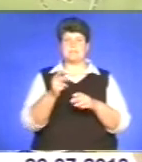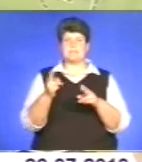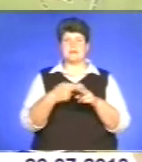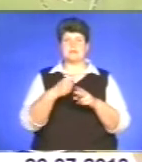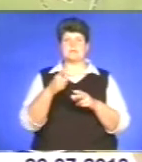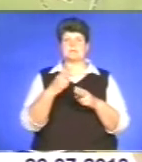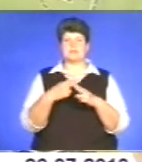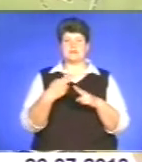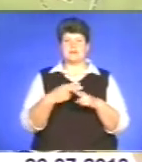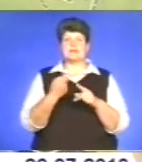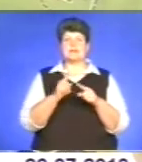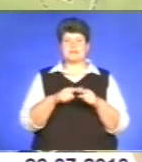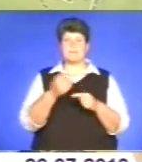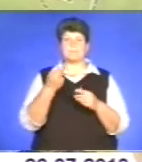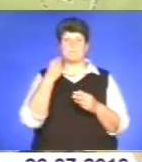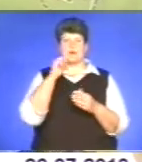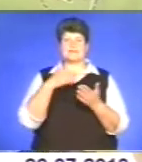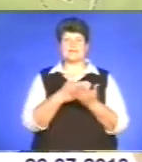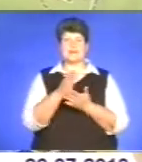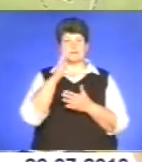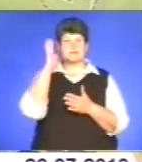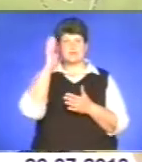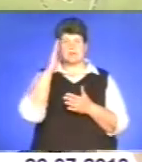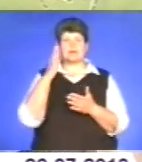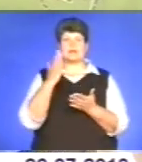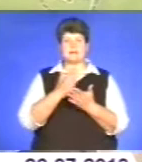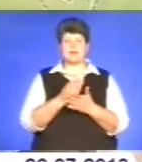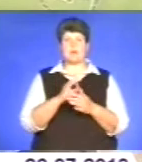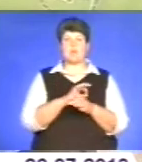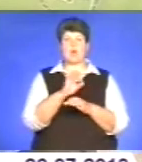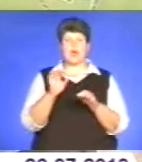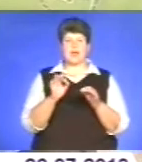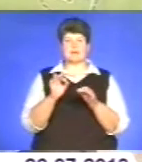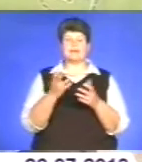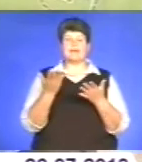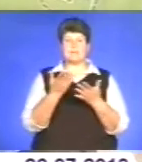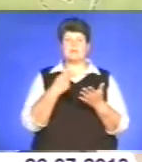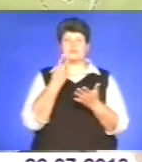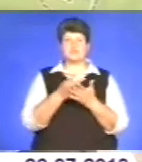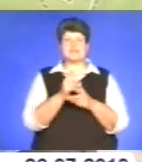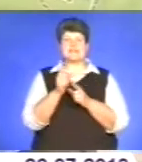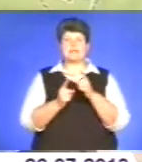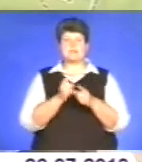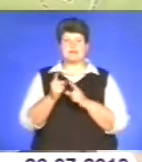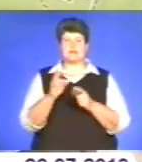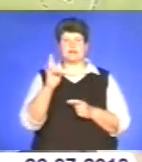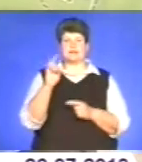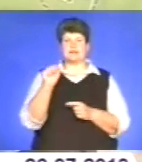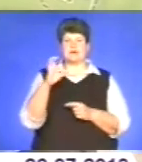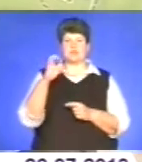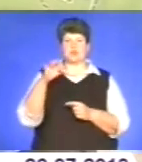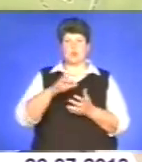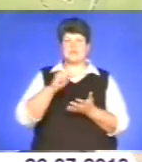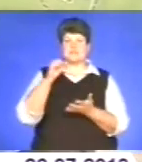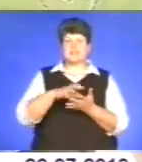Це покращить якість води. І одночасно є проєкт, де передбачається заміна насосів на КНС і на чесних